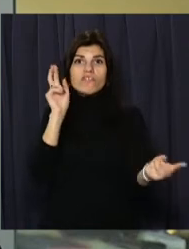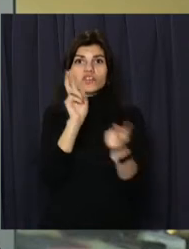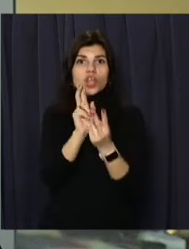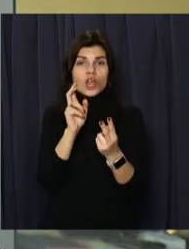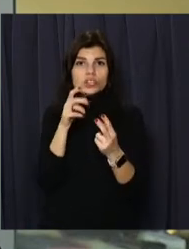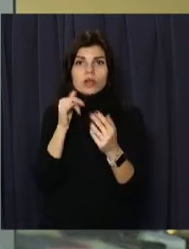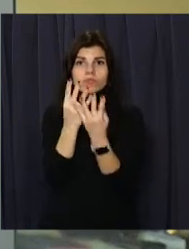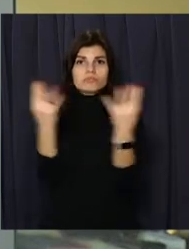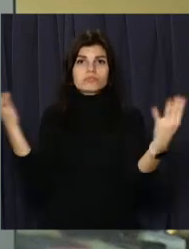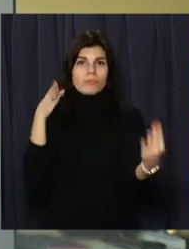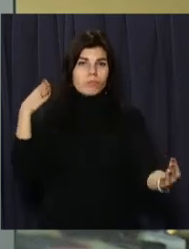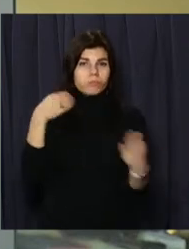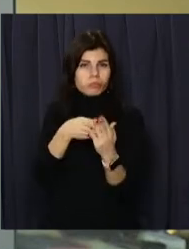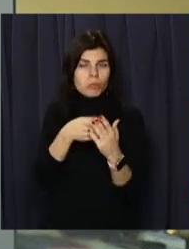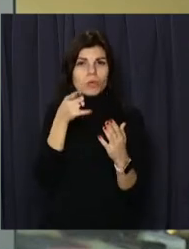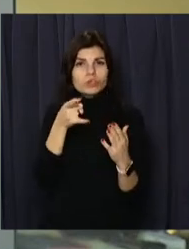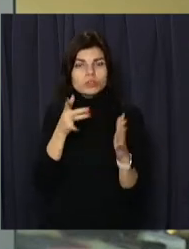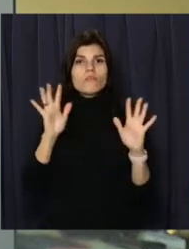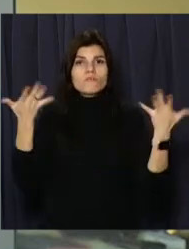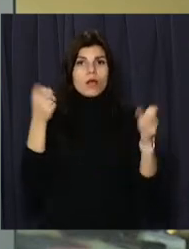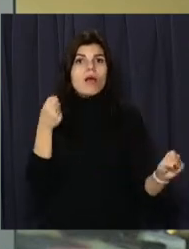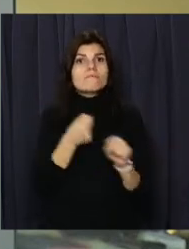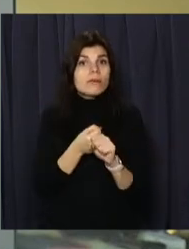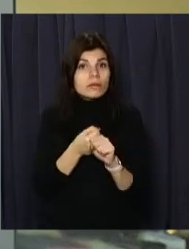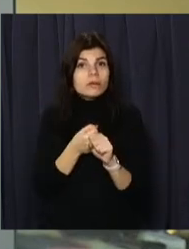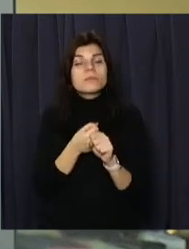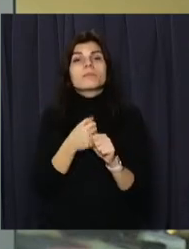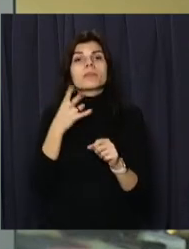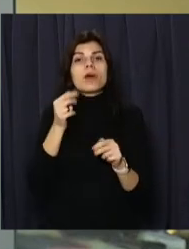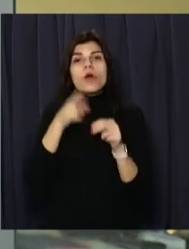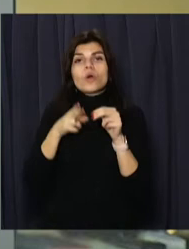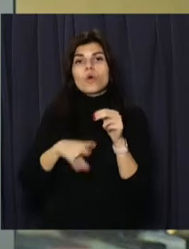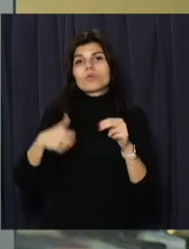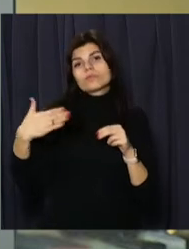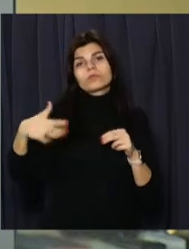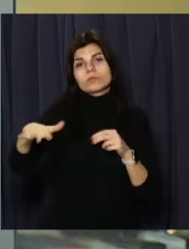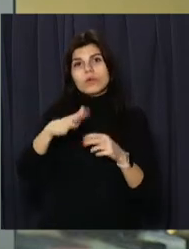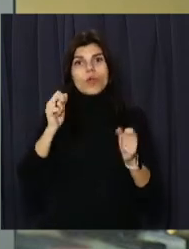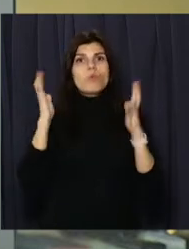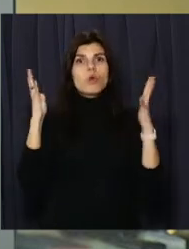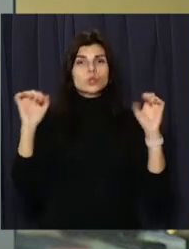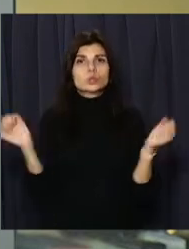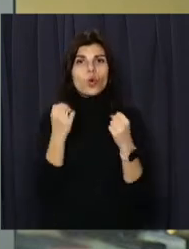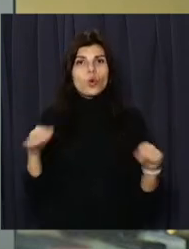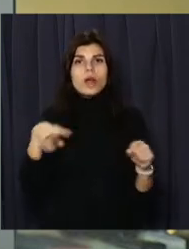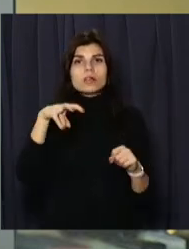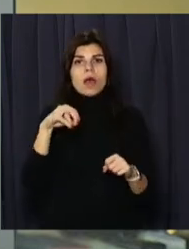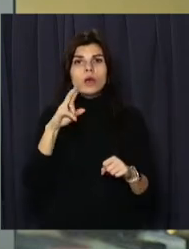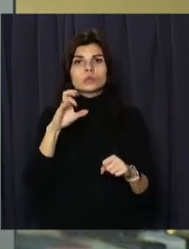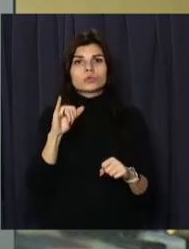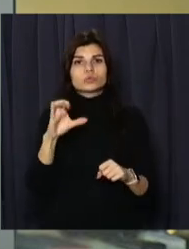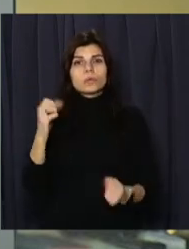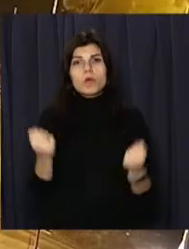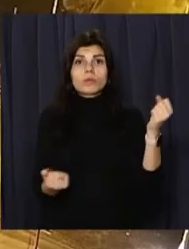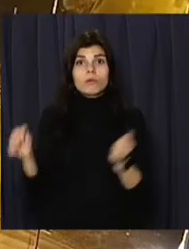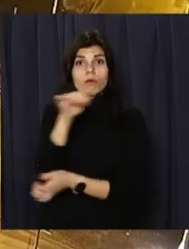огорожу. Вночі на житломасиві «Перемога» сталася аварія. На кільці у бік центру на великій швидкості рухався «Лексус». Водій не